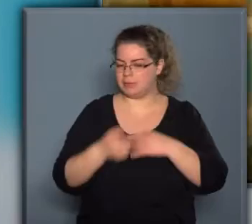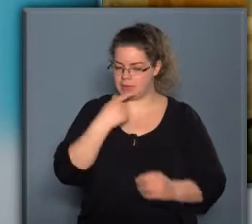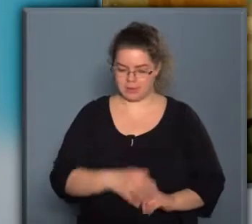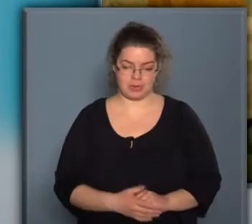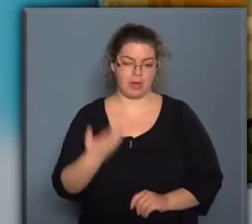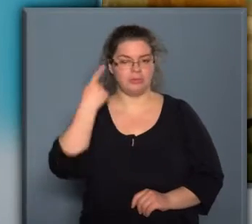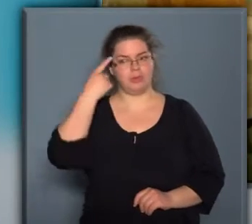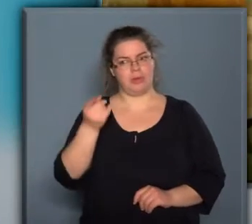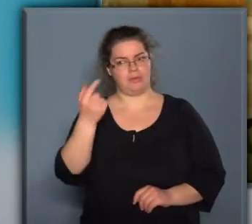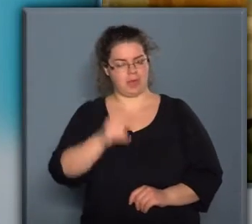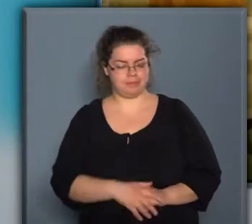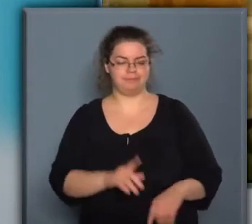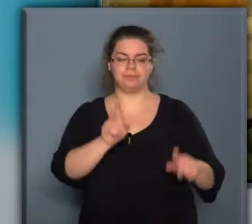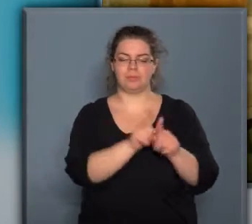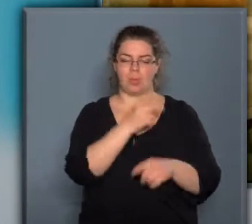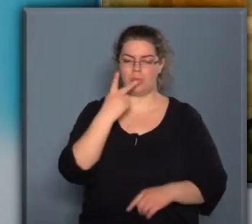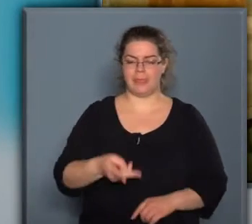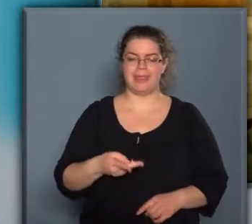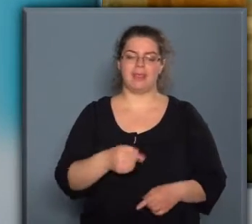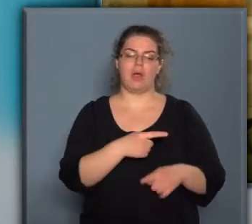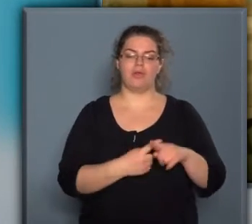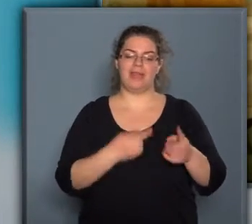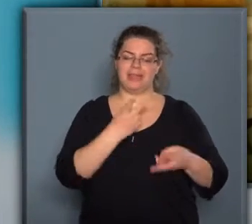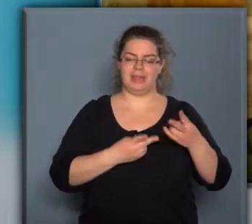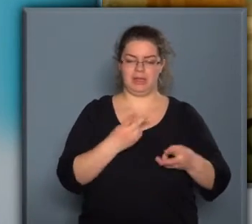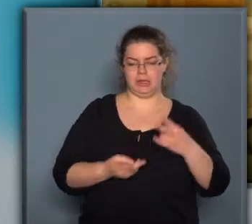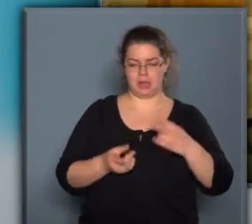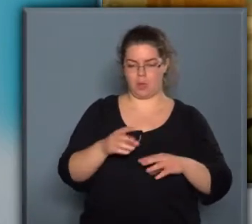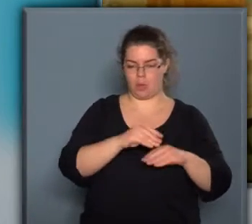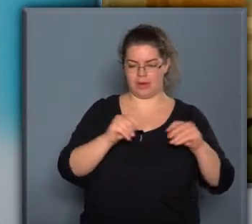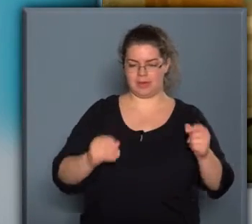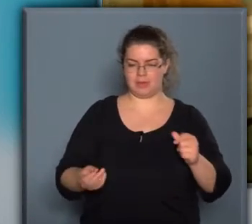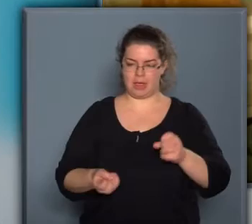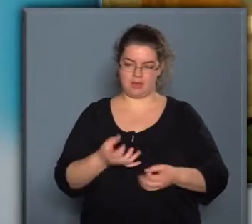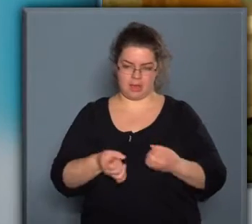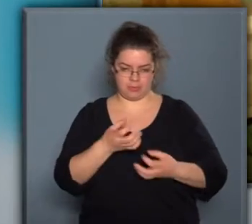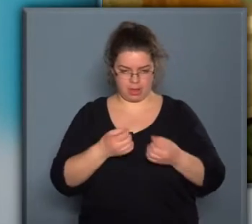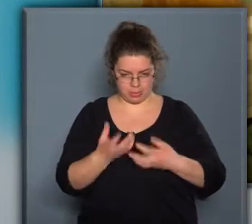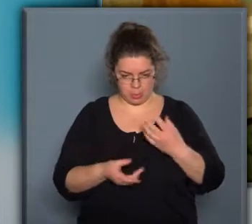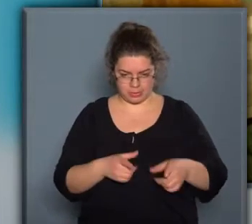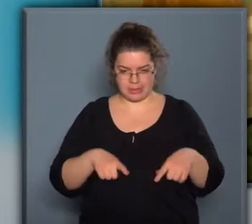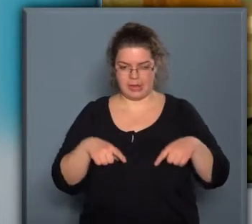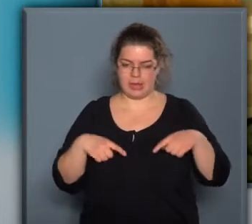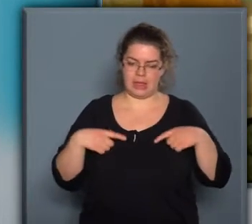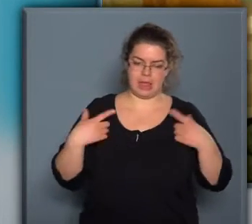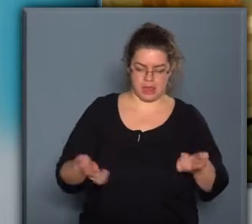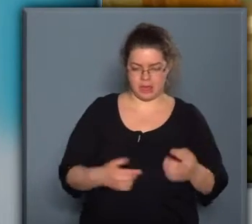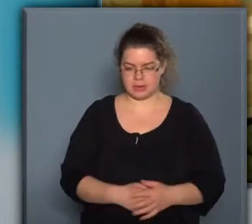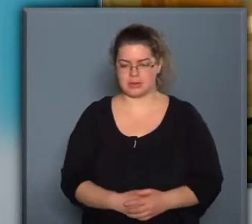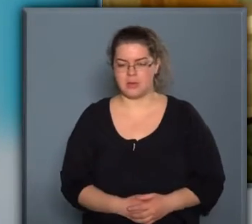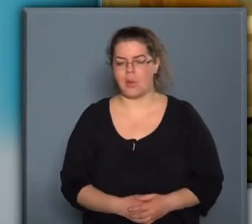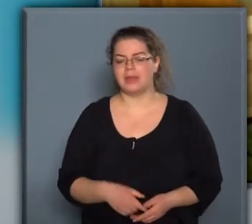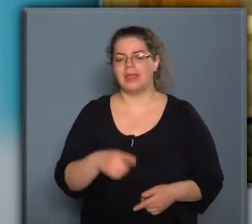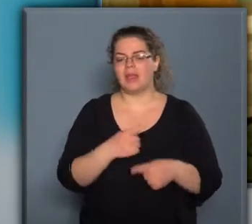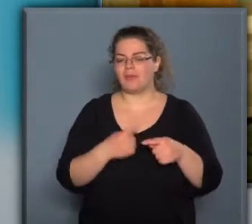fejből. Igen, ez úgy néz ki, hogy fél kiló liszthez felfutatott élesztőt az ember ezt fél liter, vagy